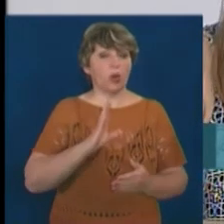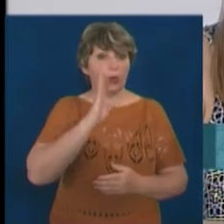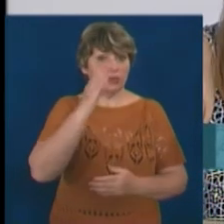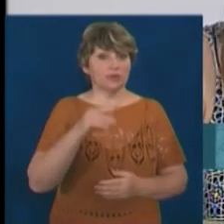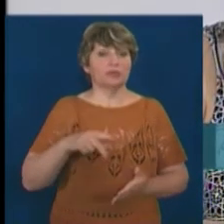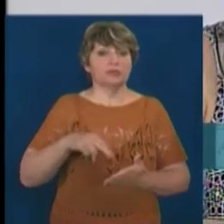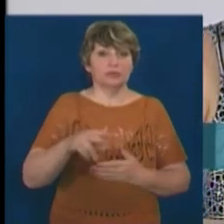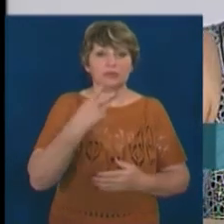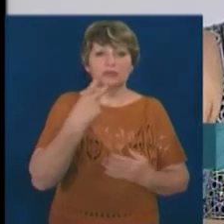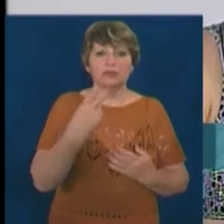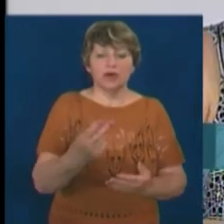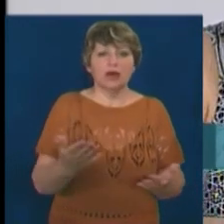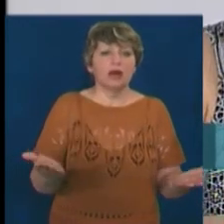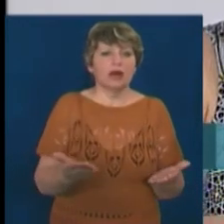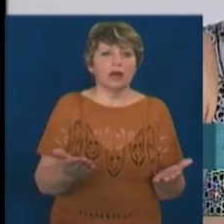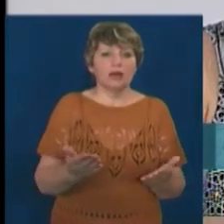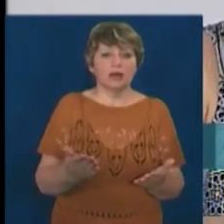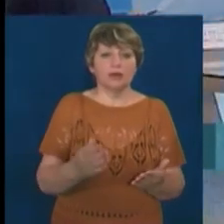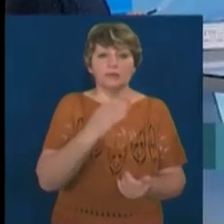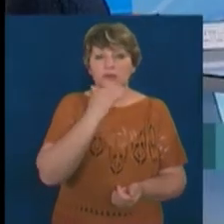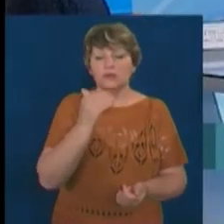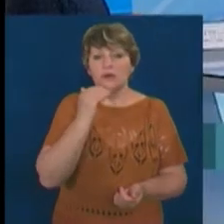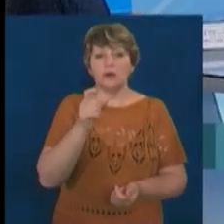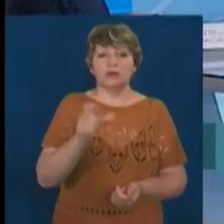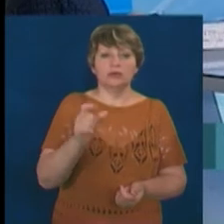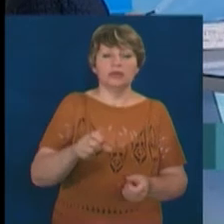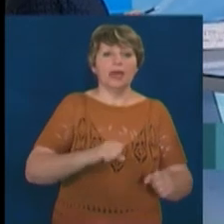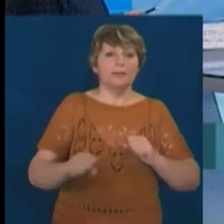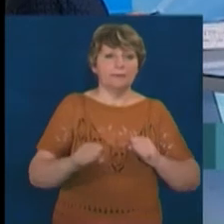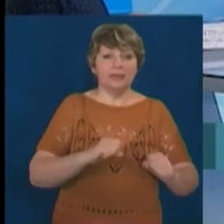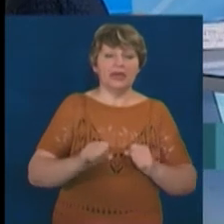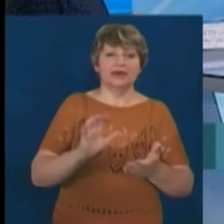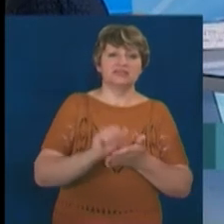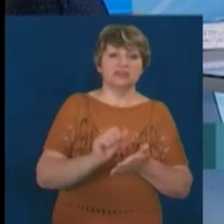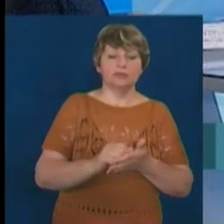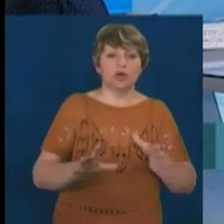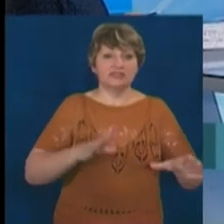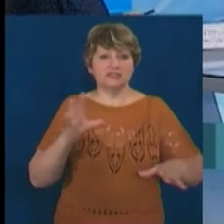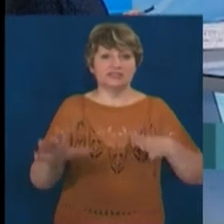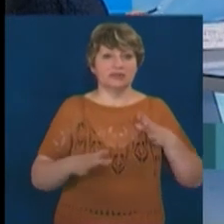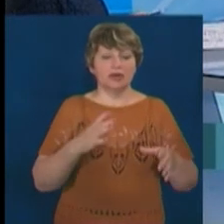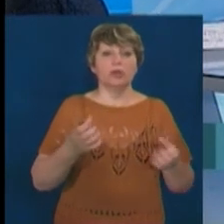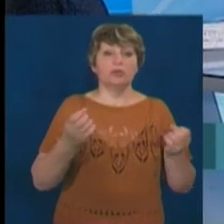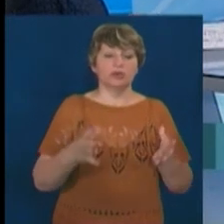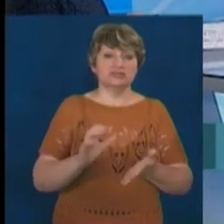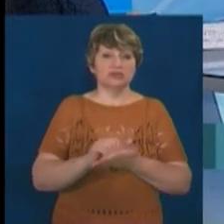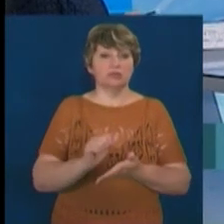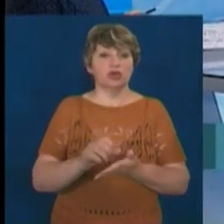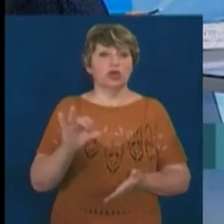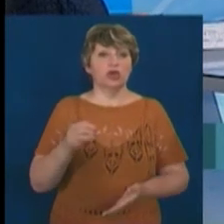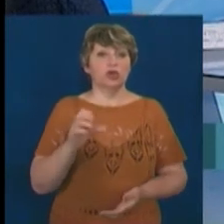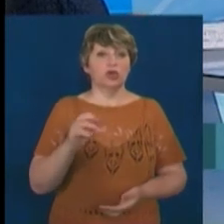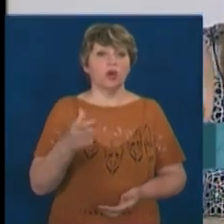долину, то побачимо, яка колосальна кількість людей там бігає, займається на тренажерах, які встановлені, просто займається йогою на